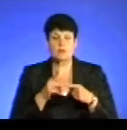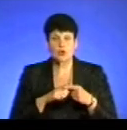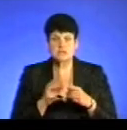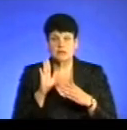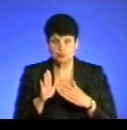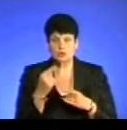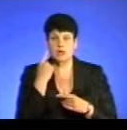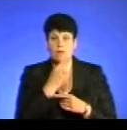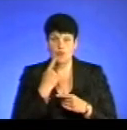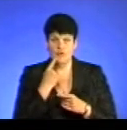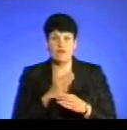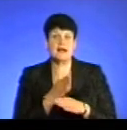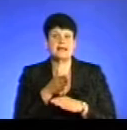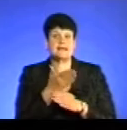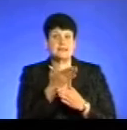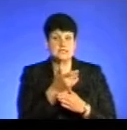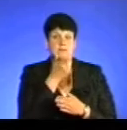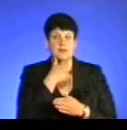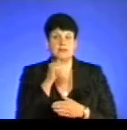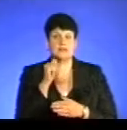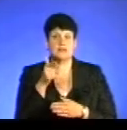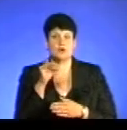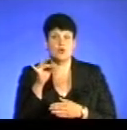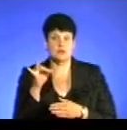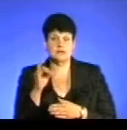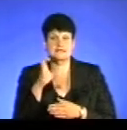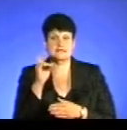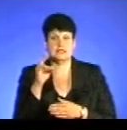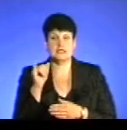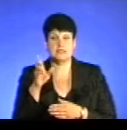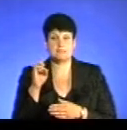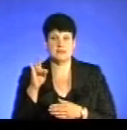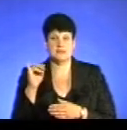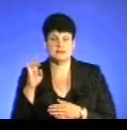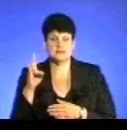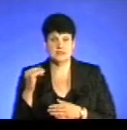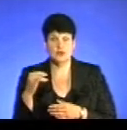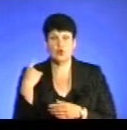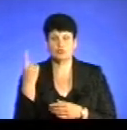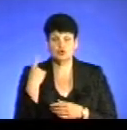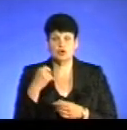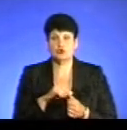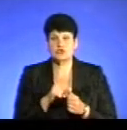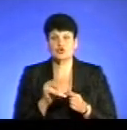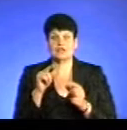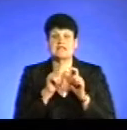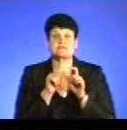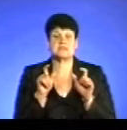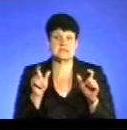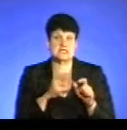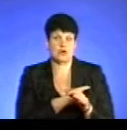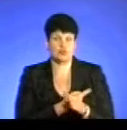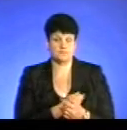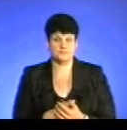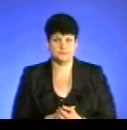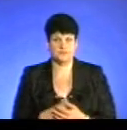далі. Гість студії – пан Ігор Скибінський, завідувач диспенсерного відділення Тернопільського обласного наркологічного диспенсеру. Вітаю